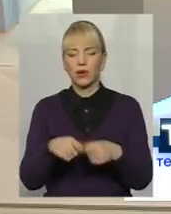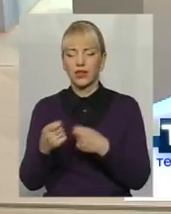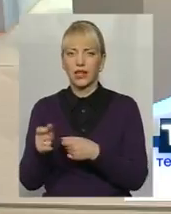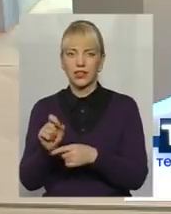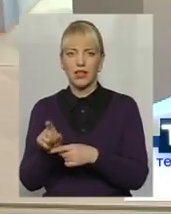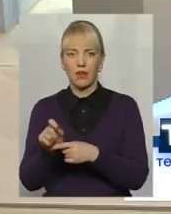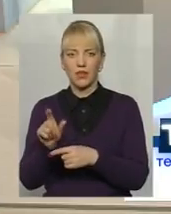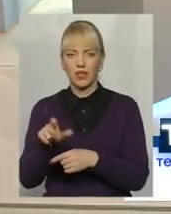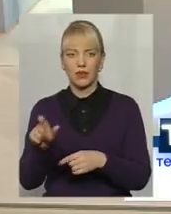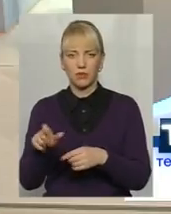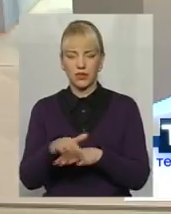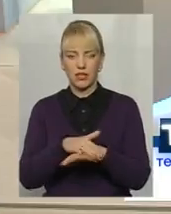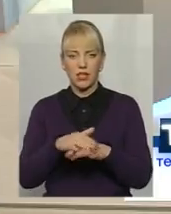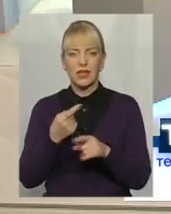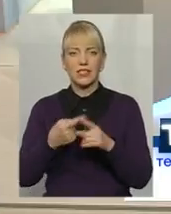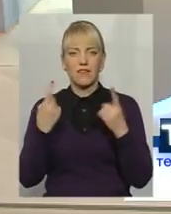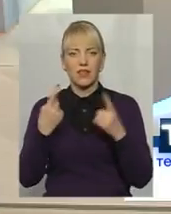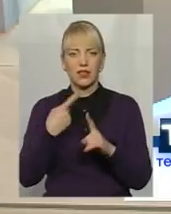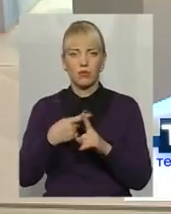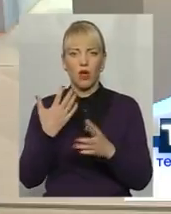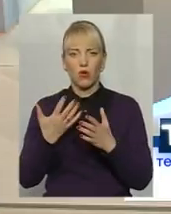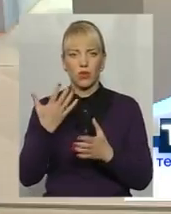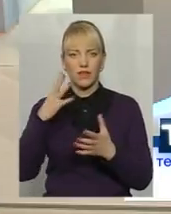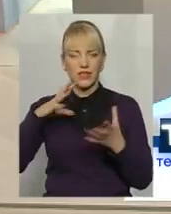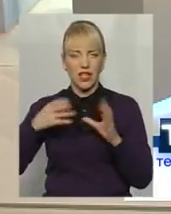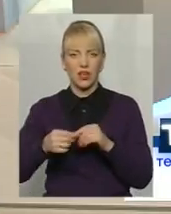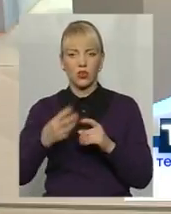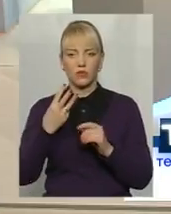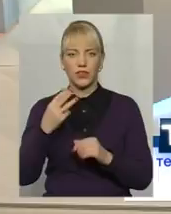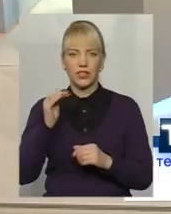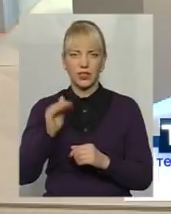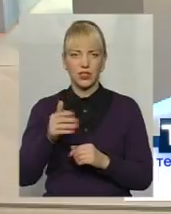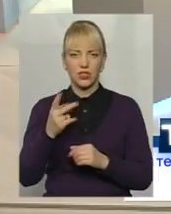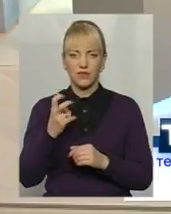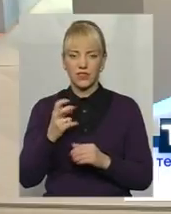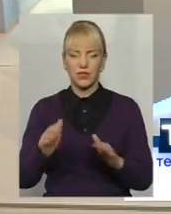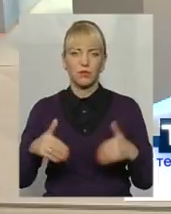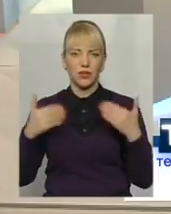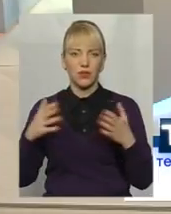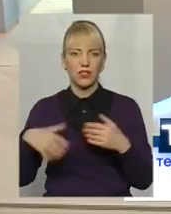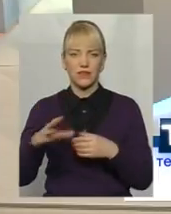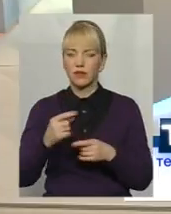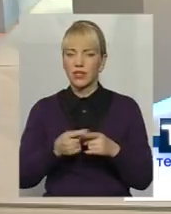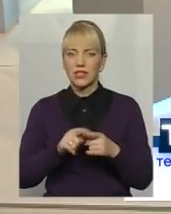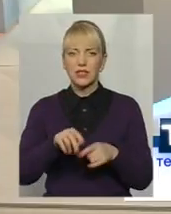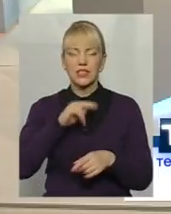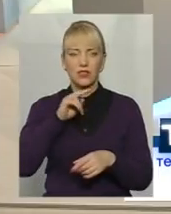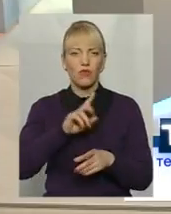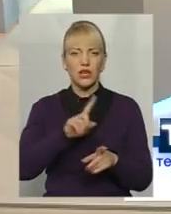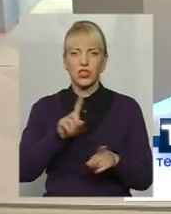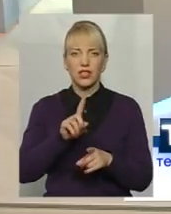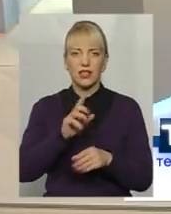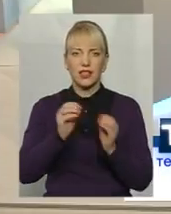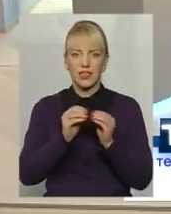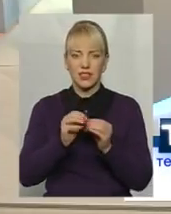коли сьогодні на загал проводиться отаке підняття 3,200, це, зауважте, не на 10%, не на 20%, а це на 100%